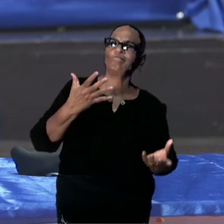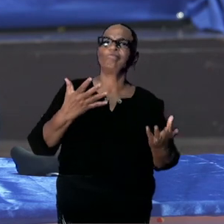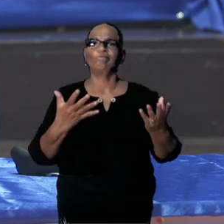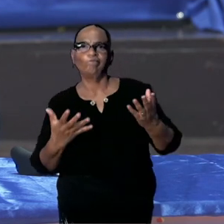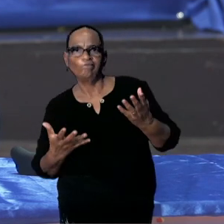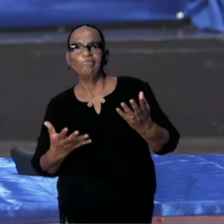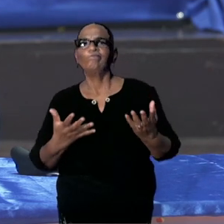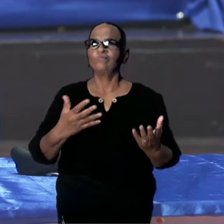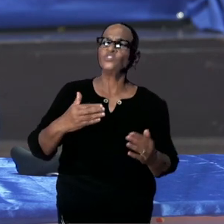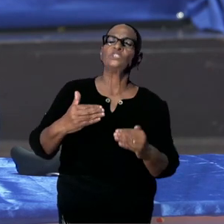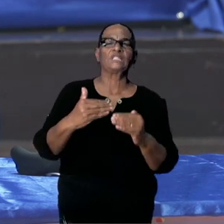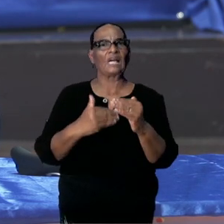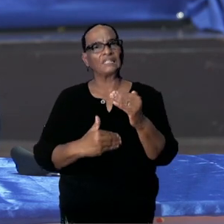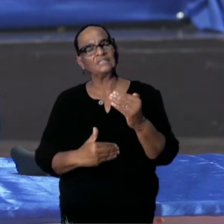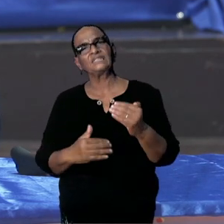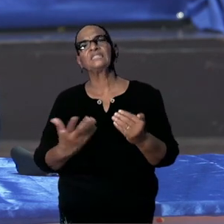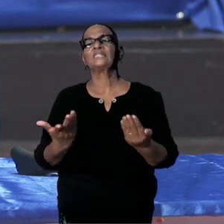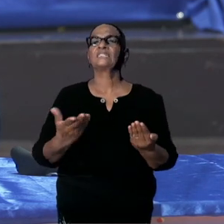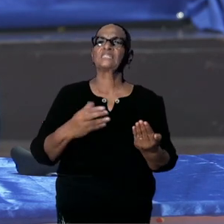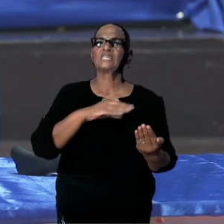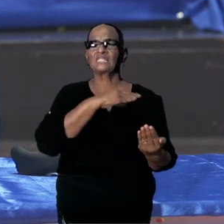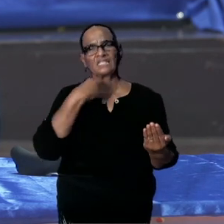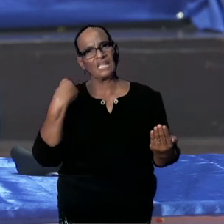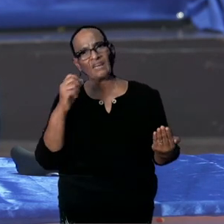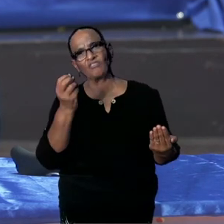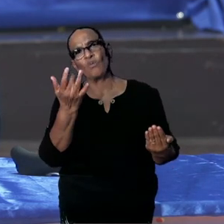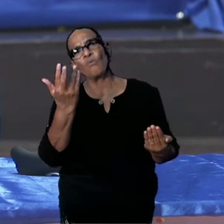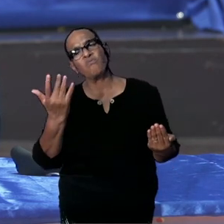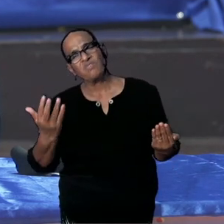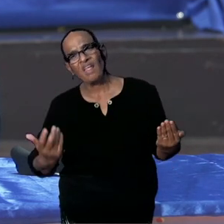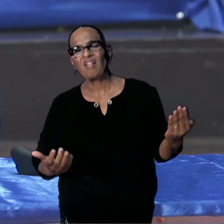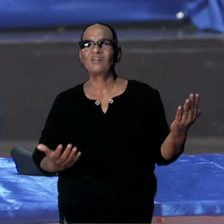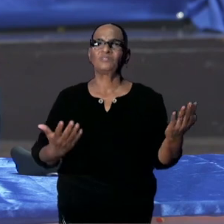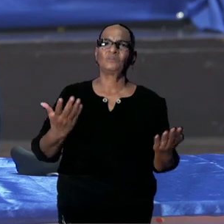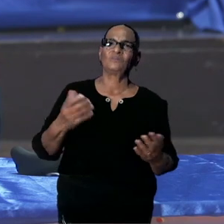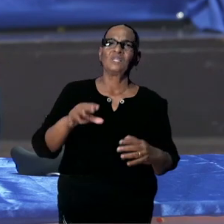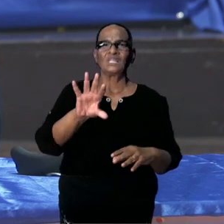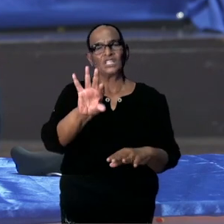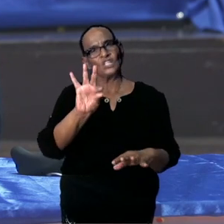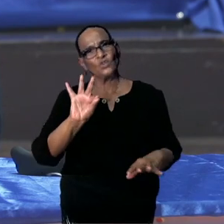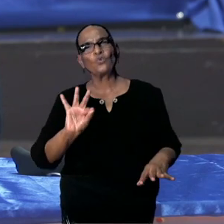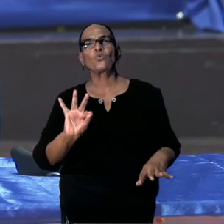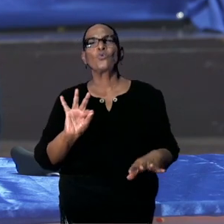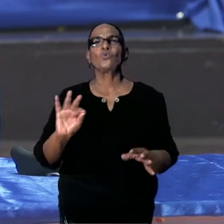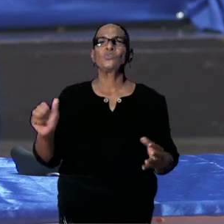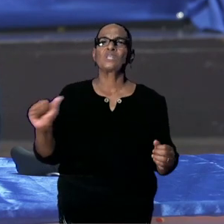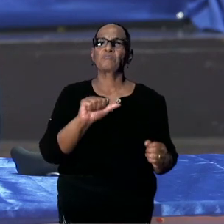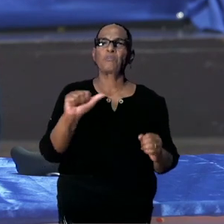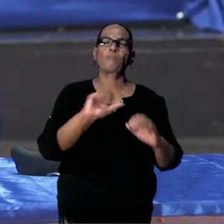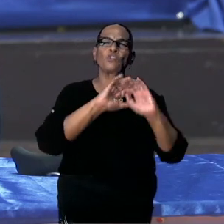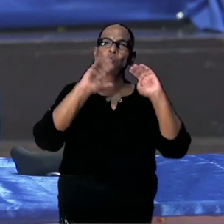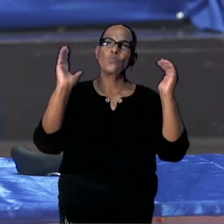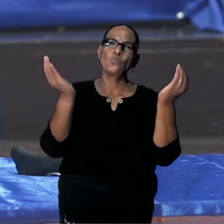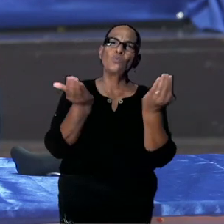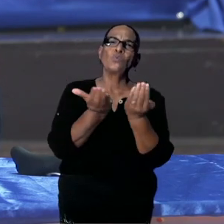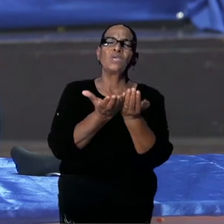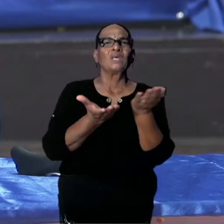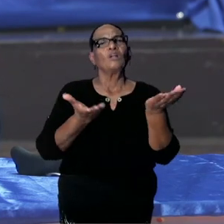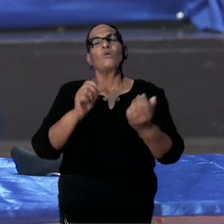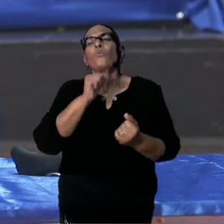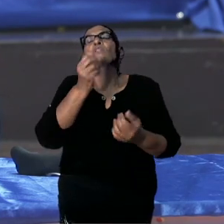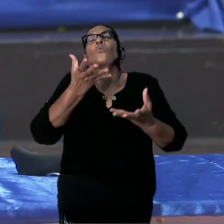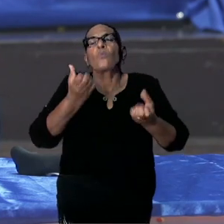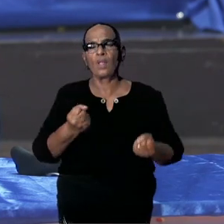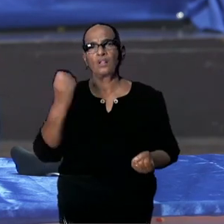het 28-daag sterftecijfer. En de keuze dat men naar alle regionen in de wereld wel wilde geven.